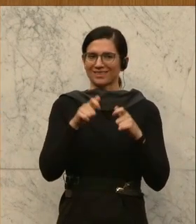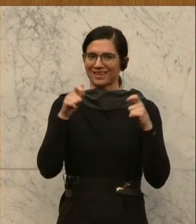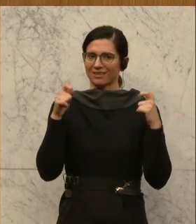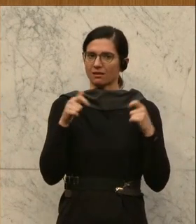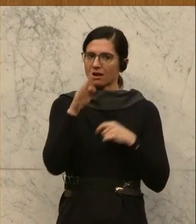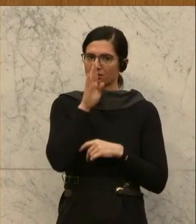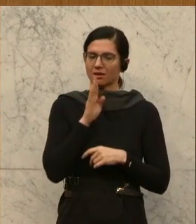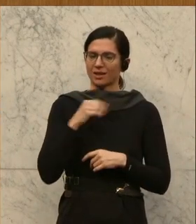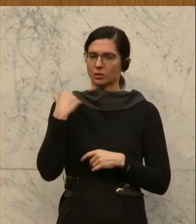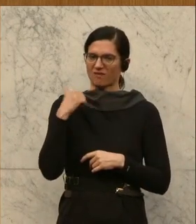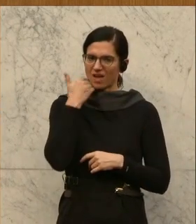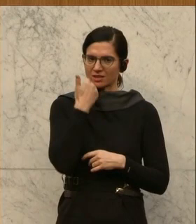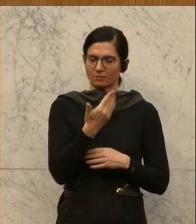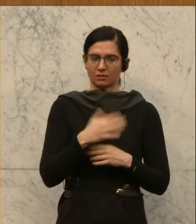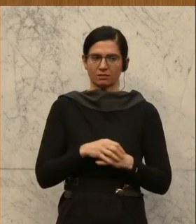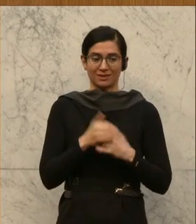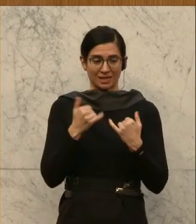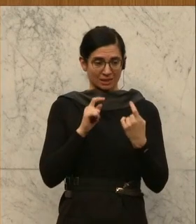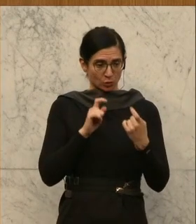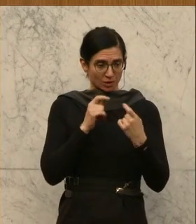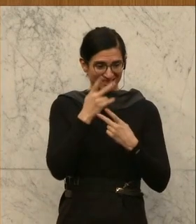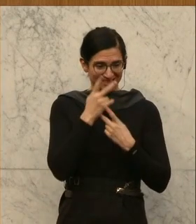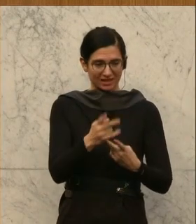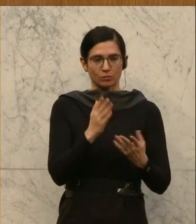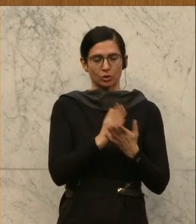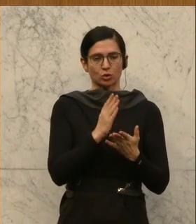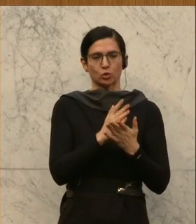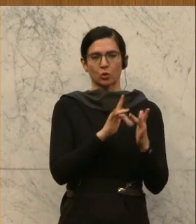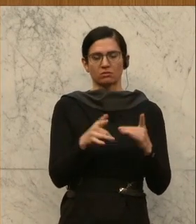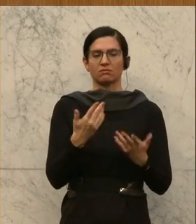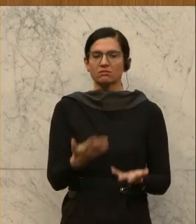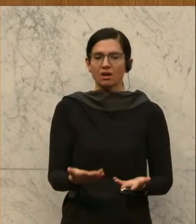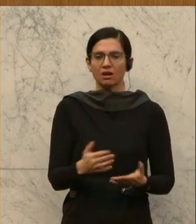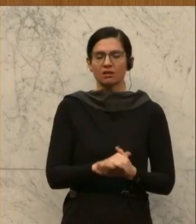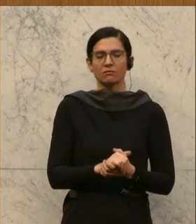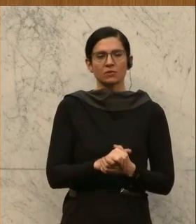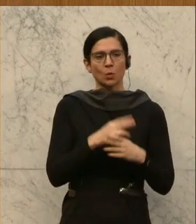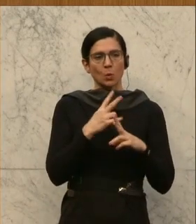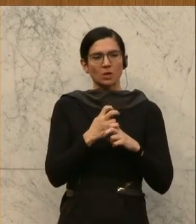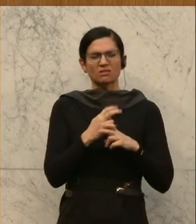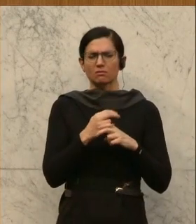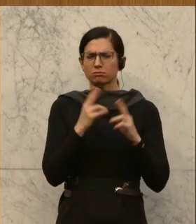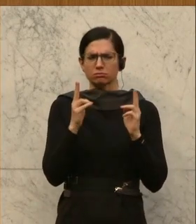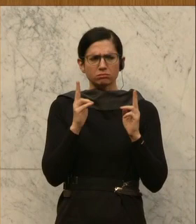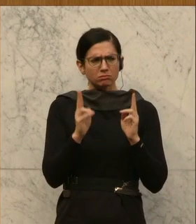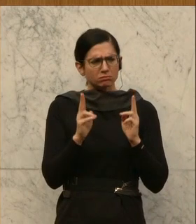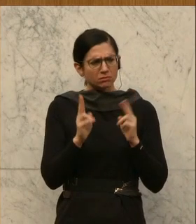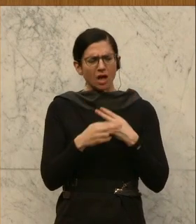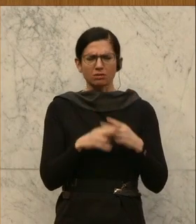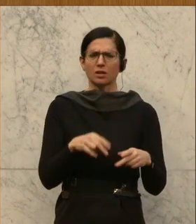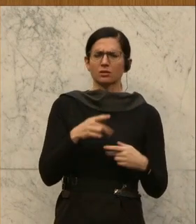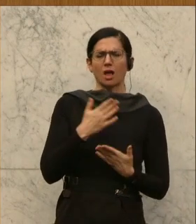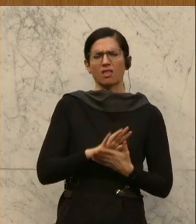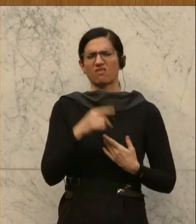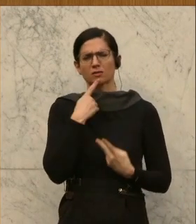Weismann. Diese heftige Diskussion ist eigentlich irgendwie auch beruhigend, denn in Österreich kann man nicht einfach so flapsig